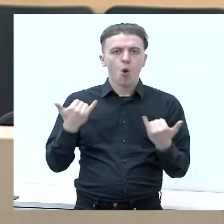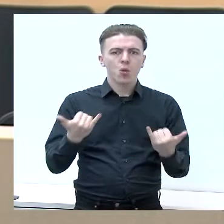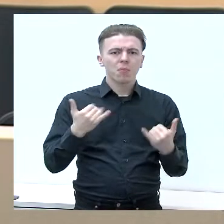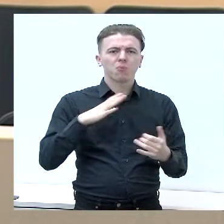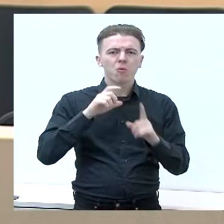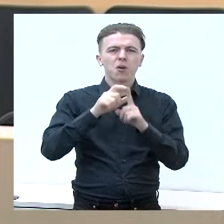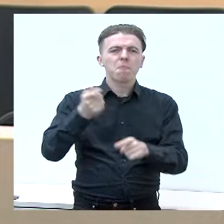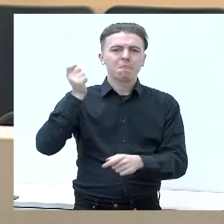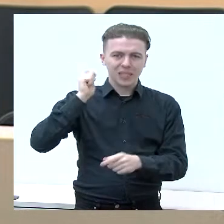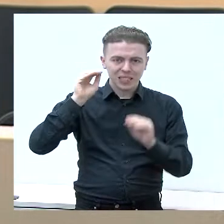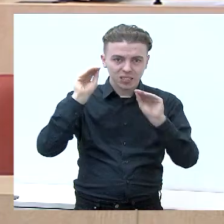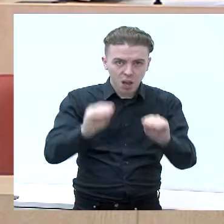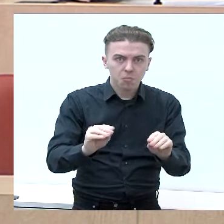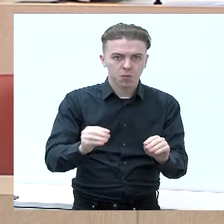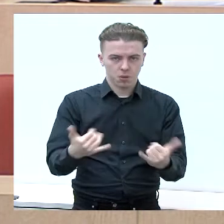kalvarijoje?